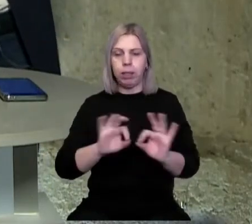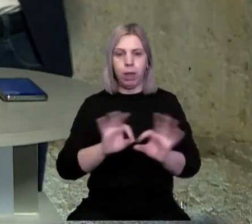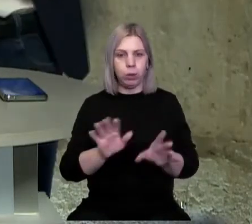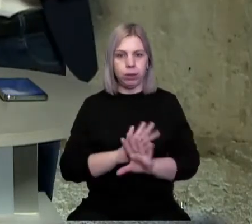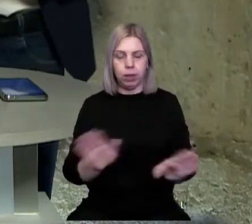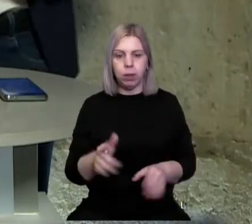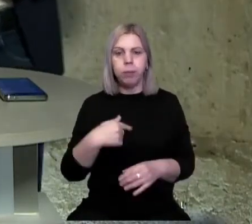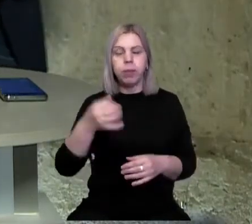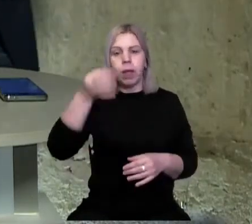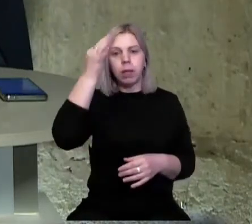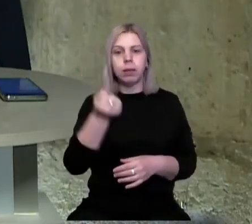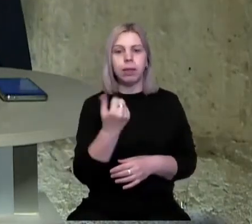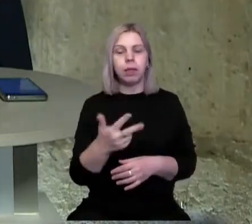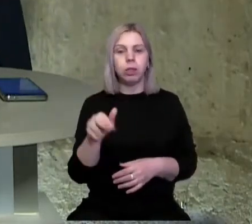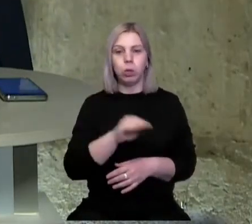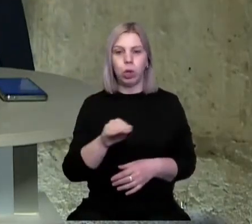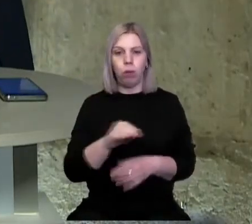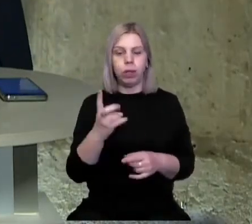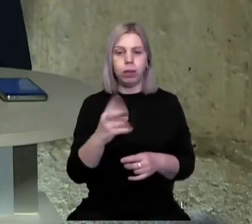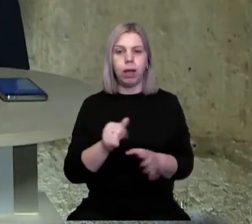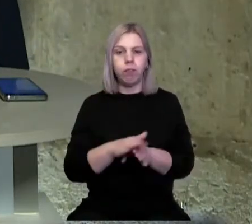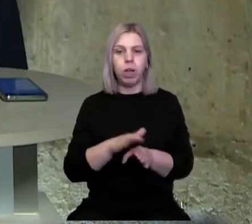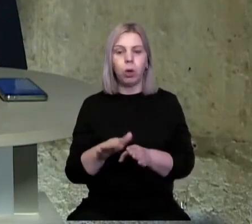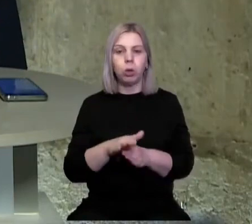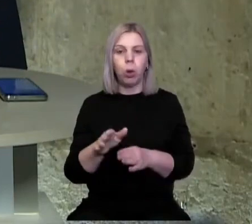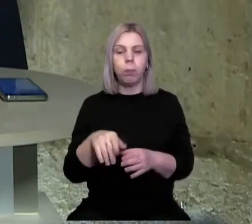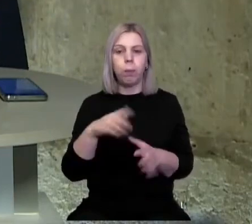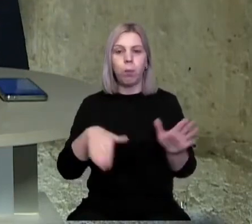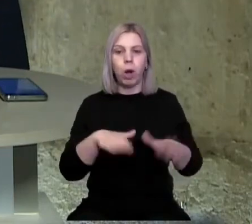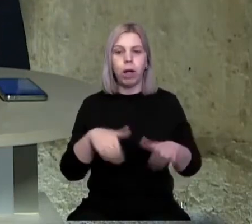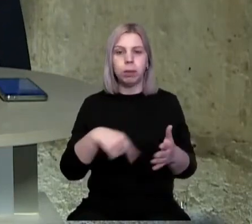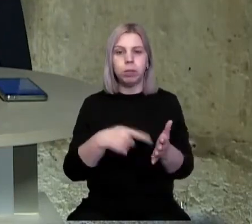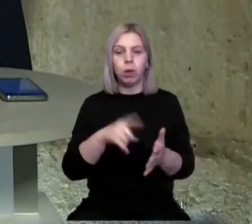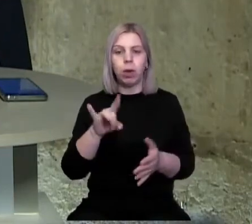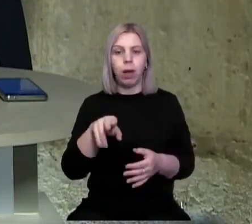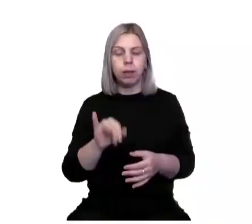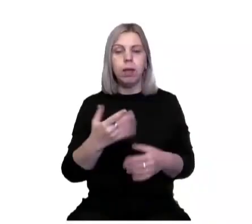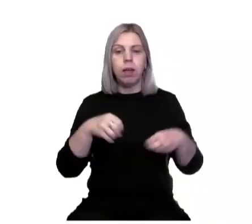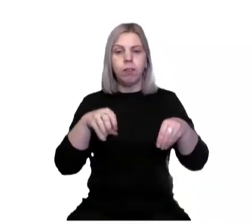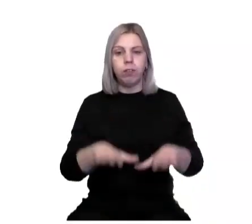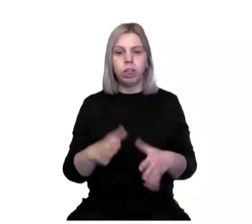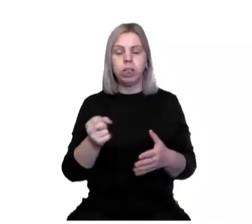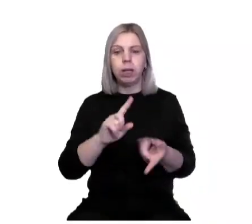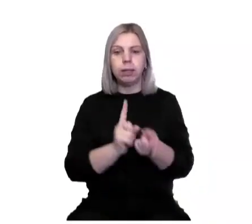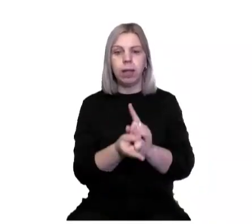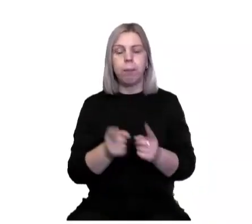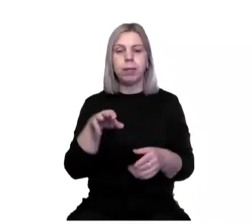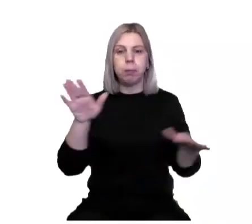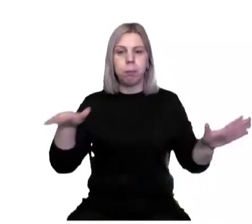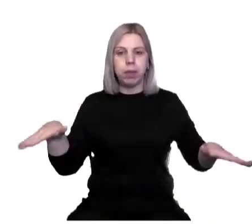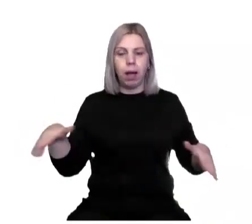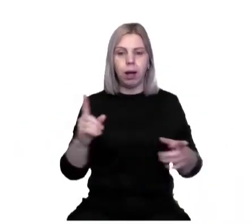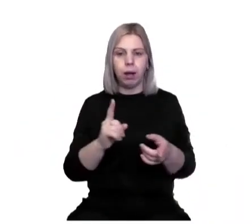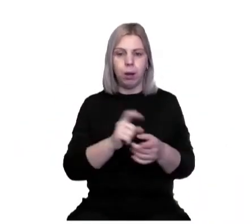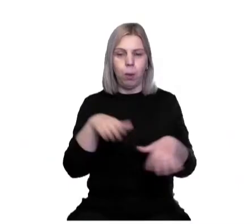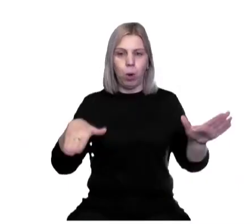Нагадаємо, що 13 жовтня на виконкові Мукачевської міської ради вирішили замість птаха Турола на